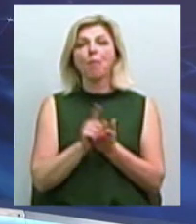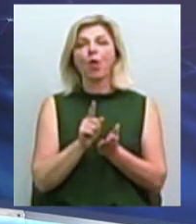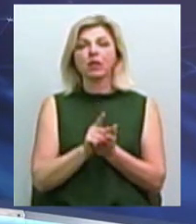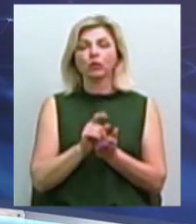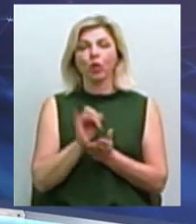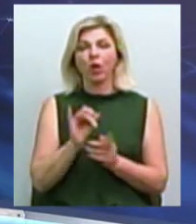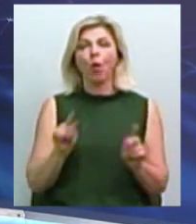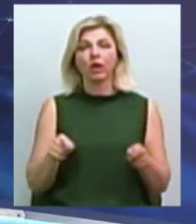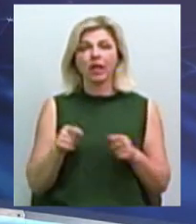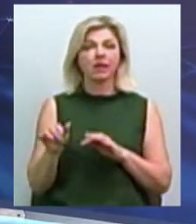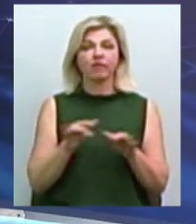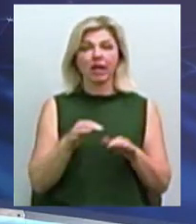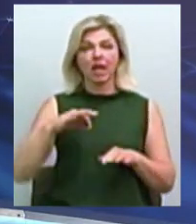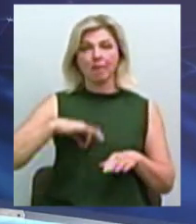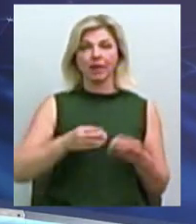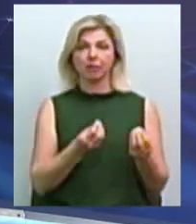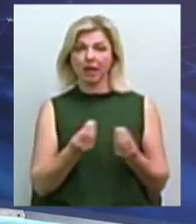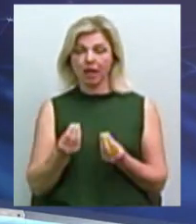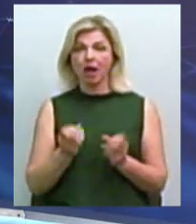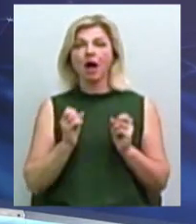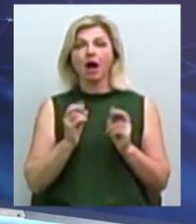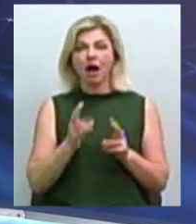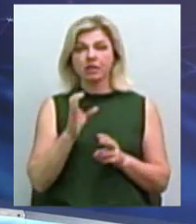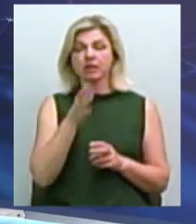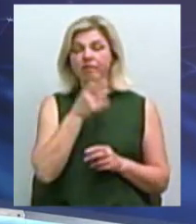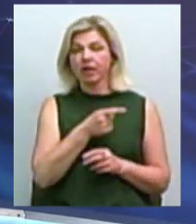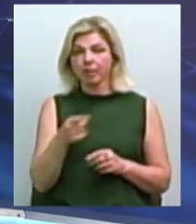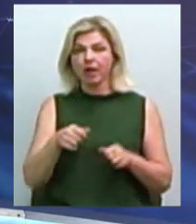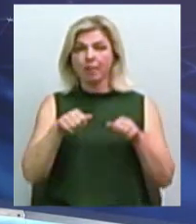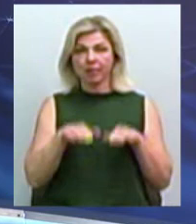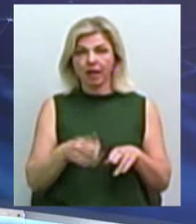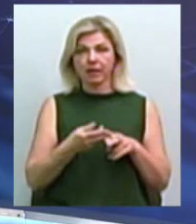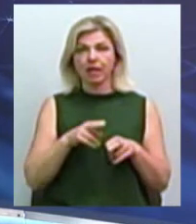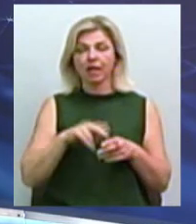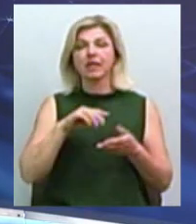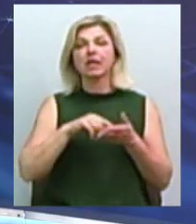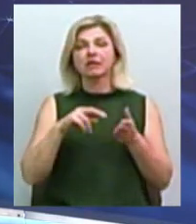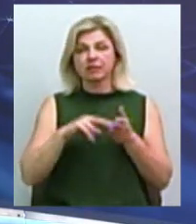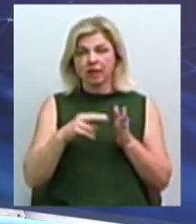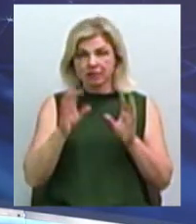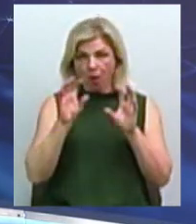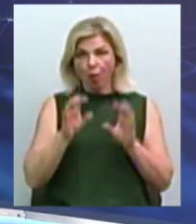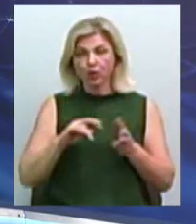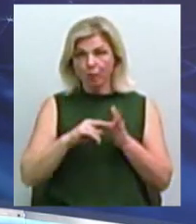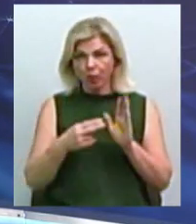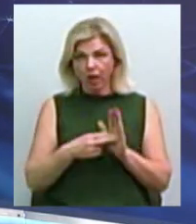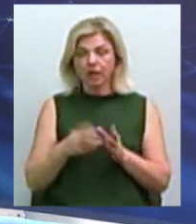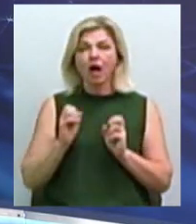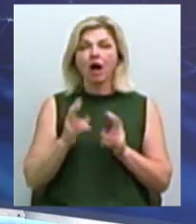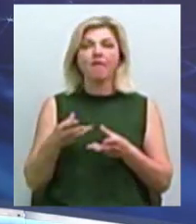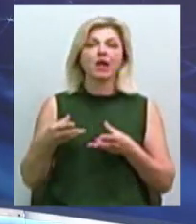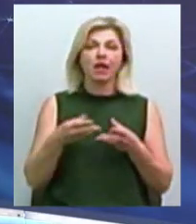діяльності підприємців. Отже, про те, як вплине прийняття цих законопроектів на діяльність підприємців України і Миколаївщини, чи